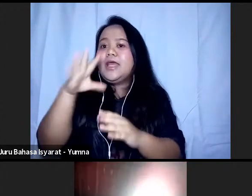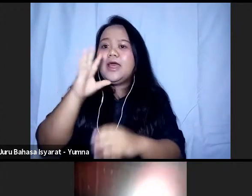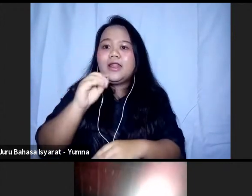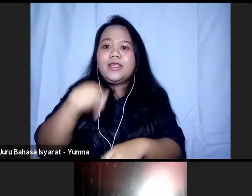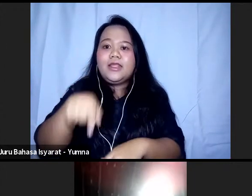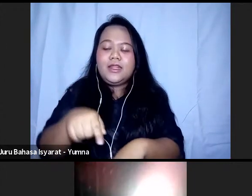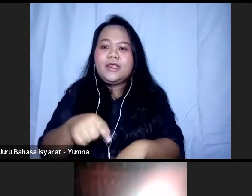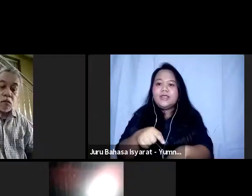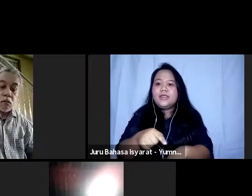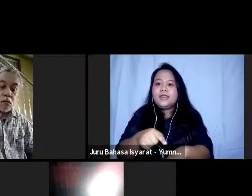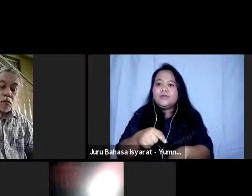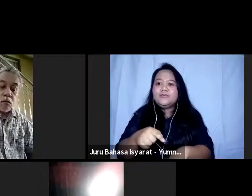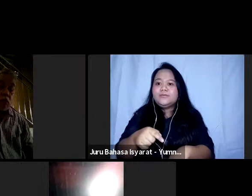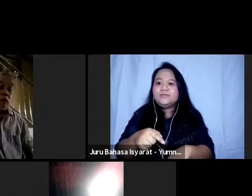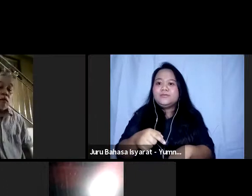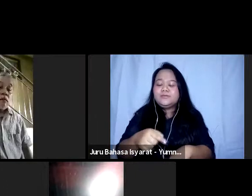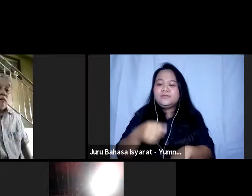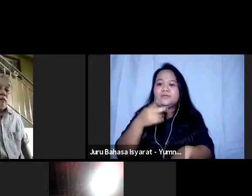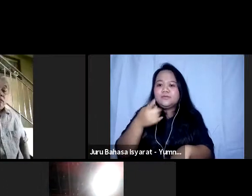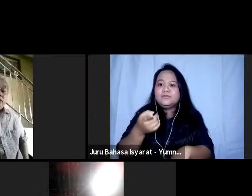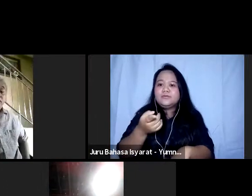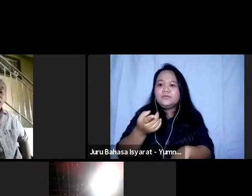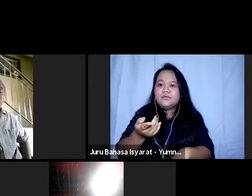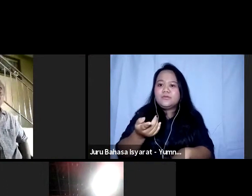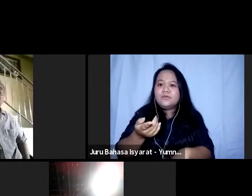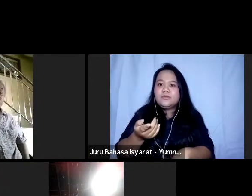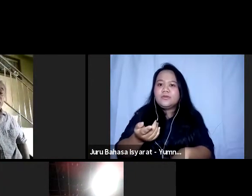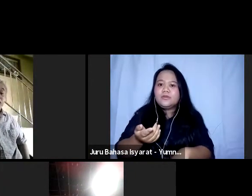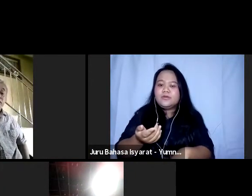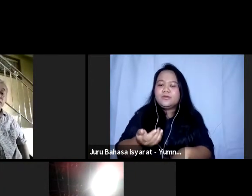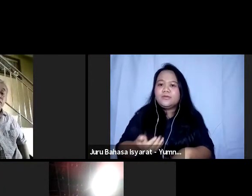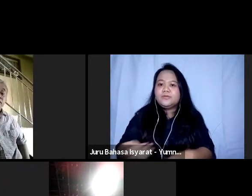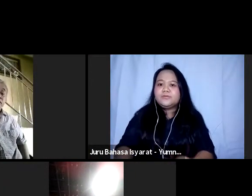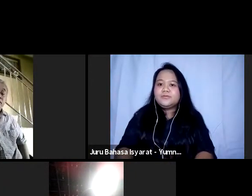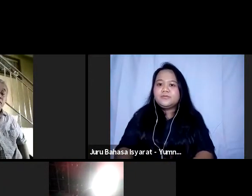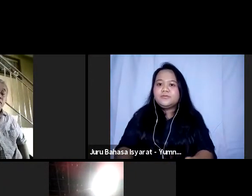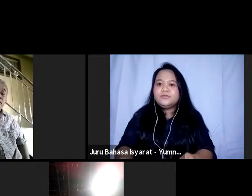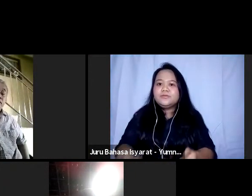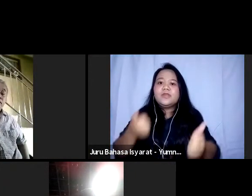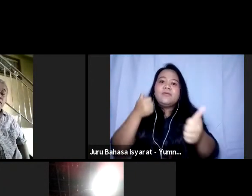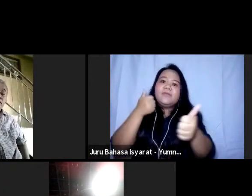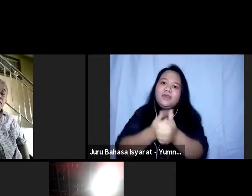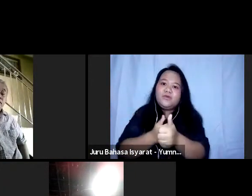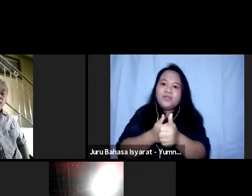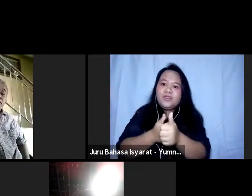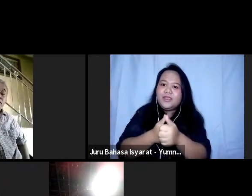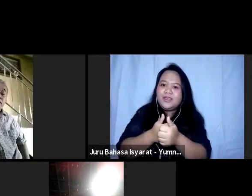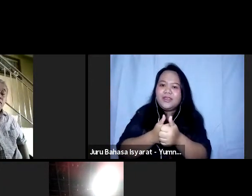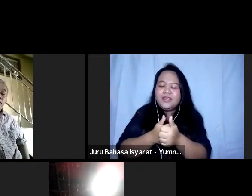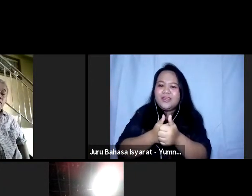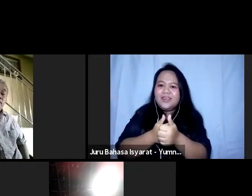yaitu mengikuti untuk